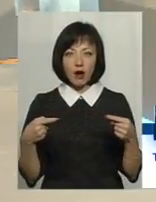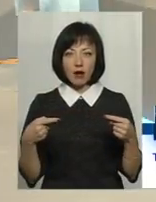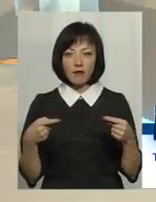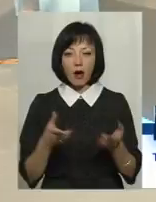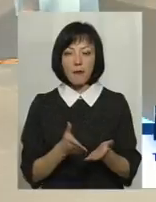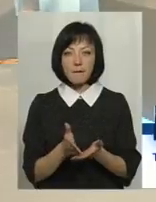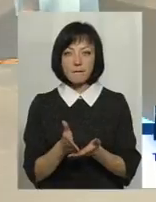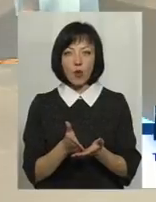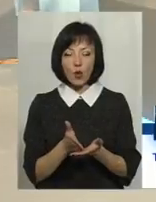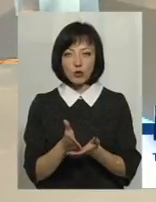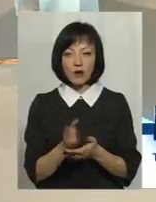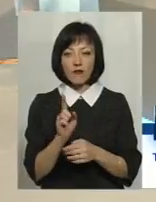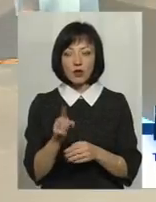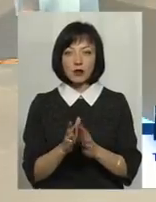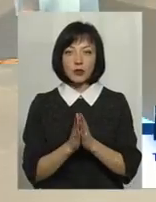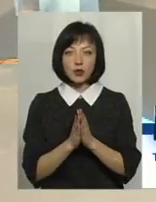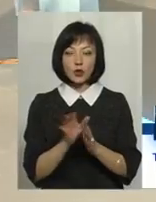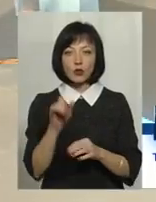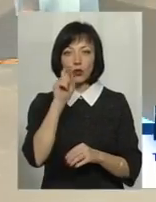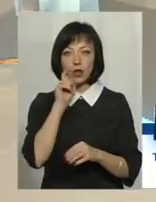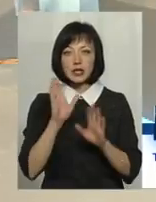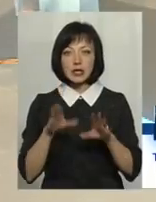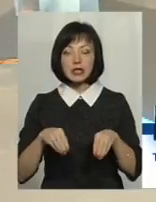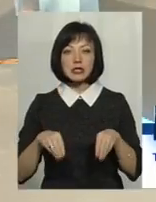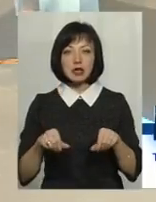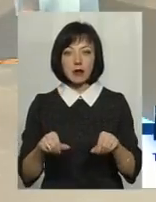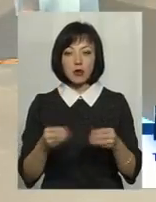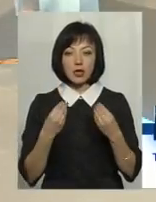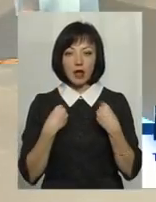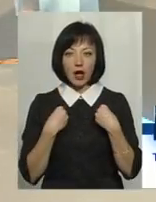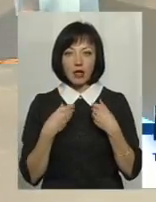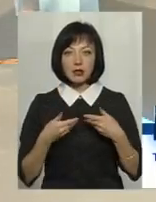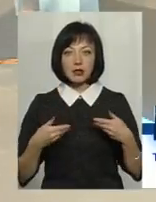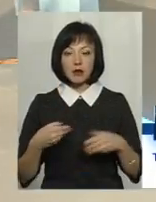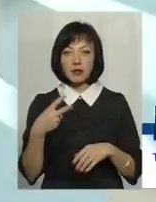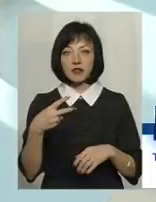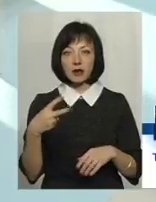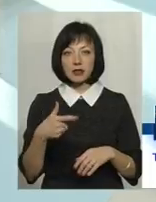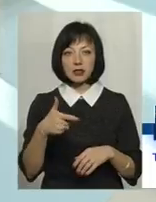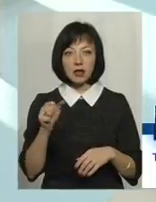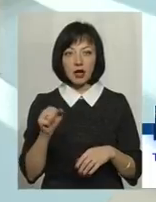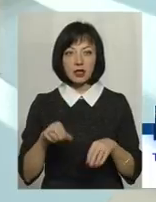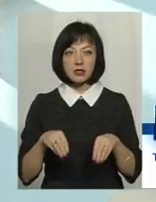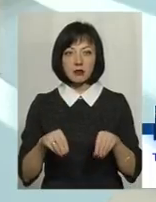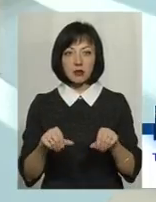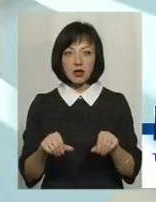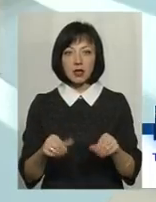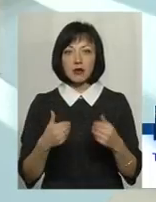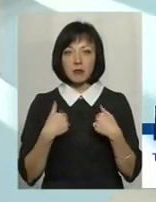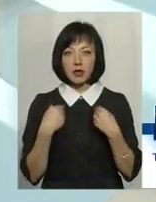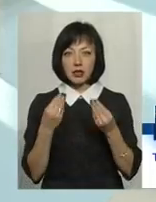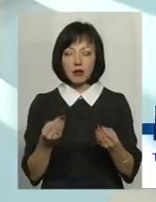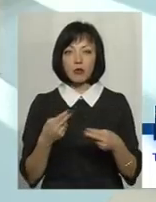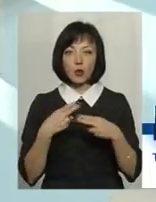послуг. Вони просили України тільки землю. Дайте нам 20 гектарів землі, ми дамо